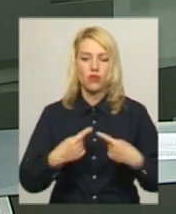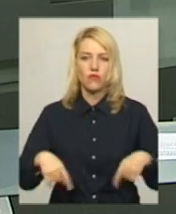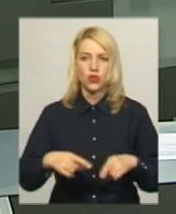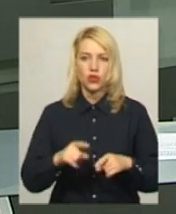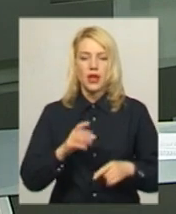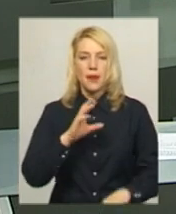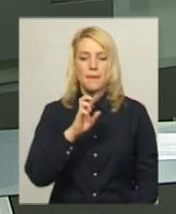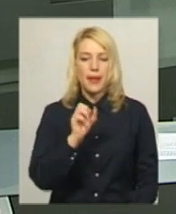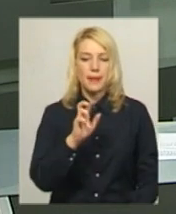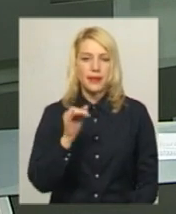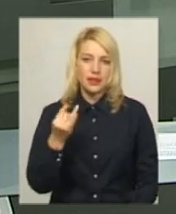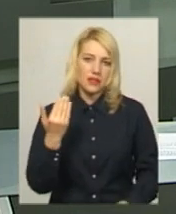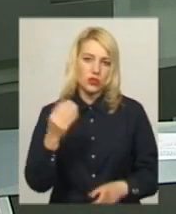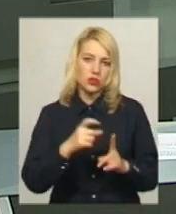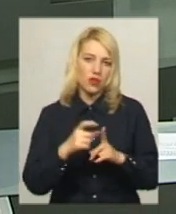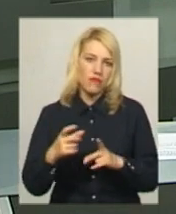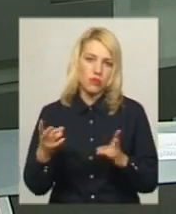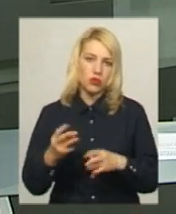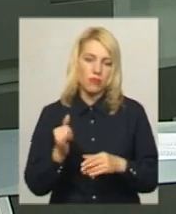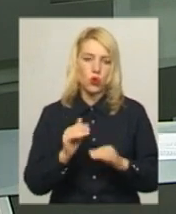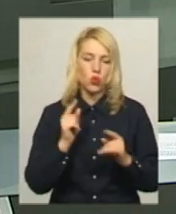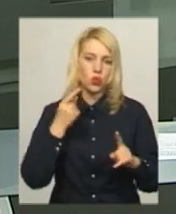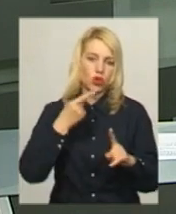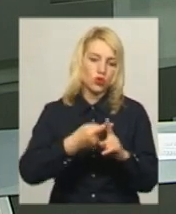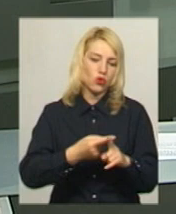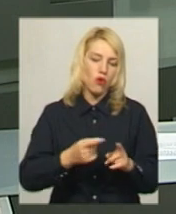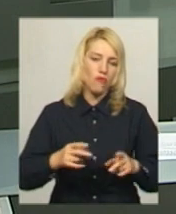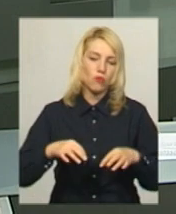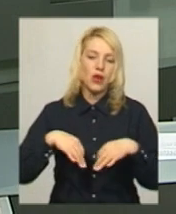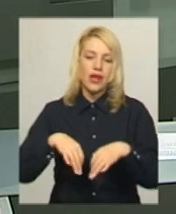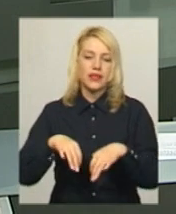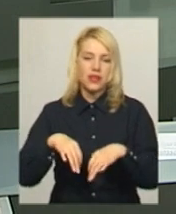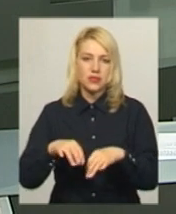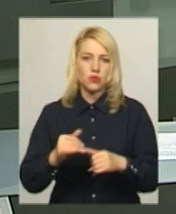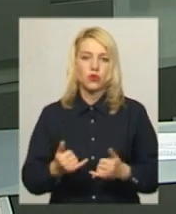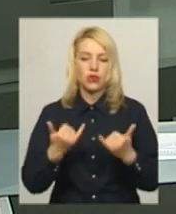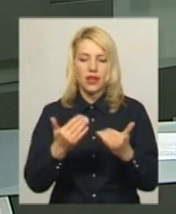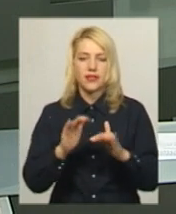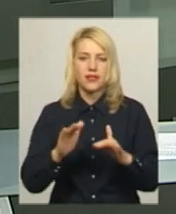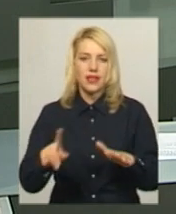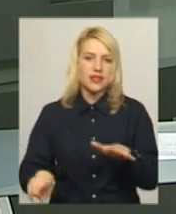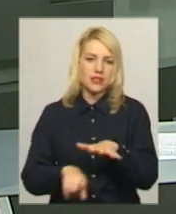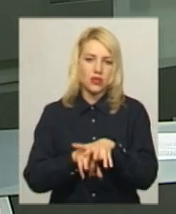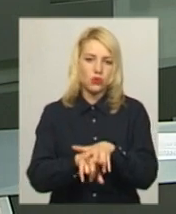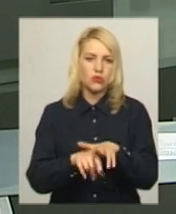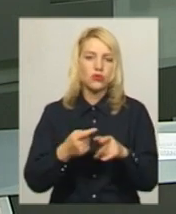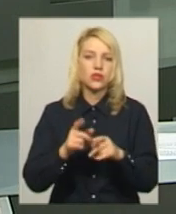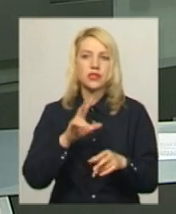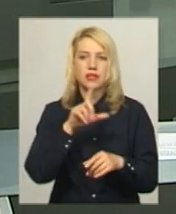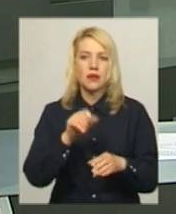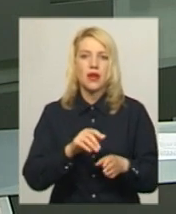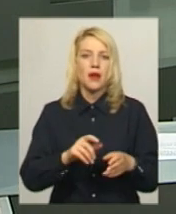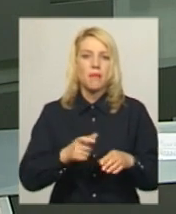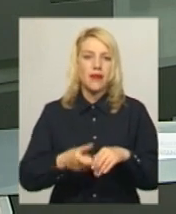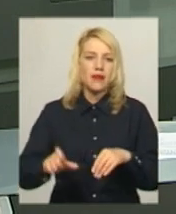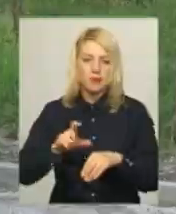Сергій Бабій. За його словами, потреба у додатковому транспорті для дітей з інклюзією з'явилася через переповненість дорослих таксі, яких у місті